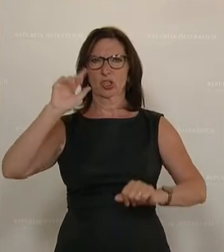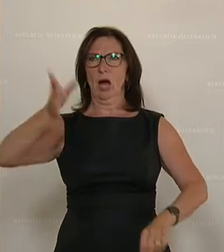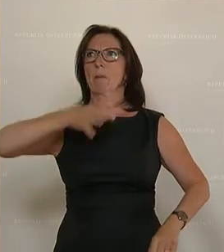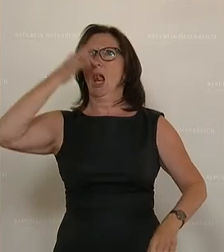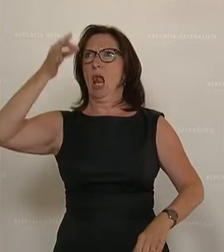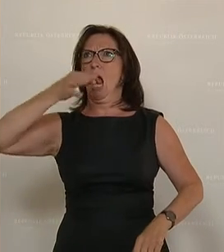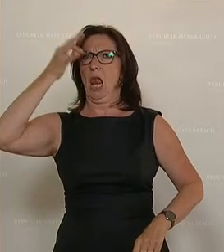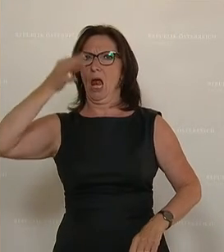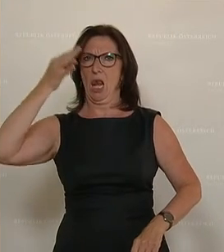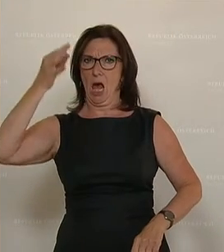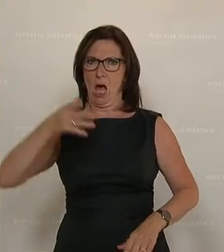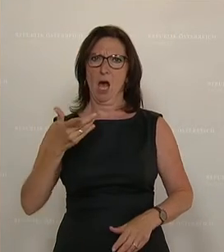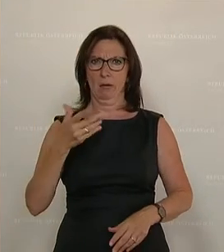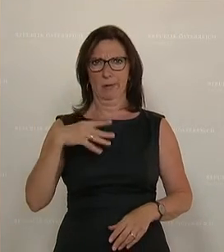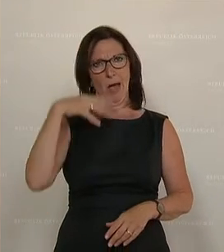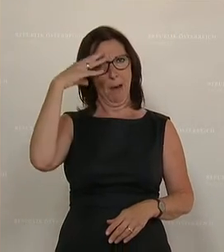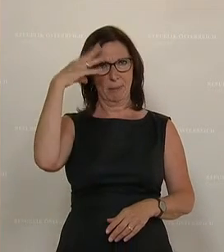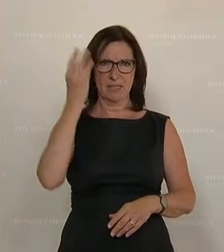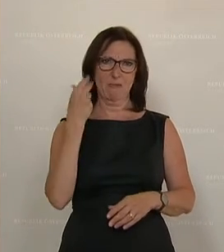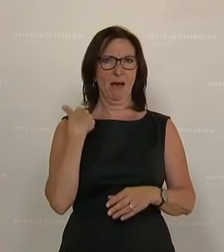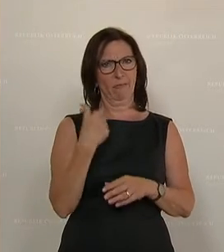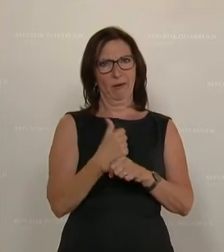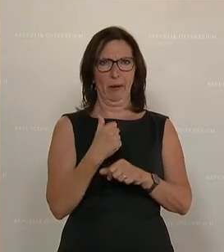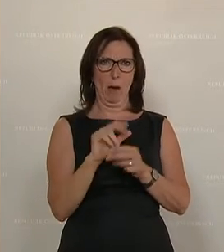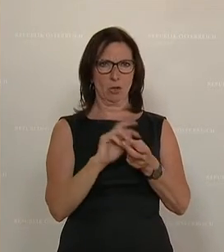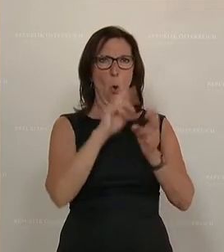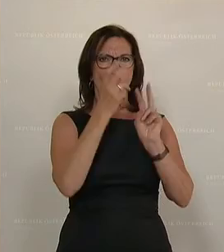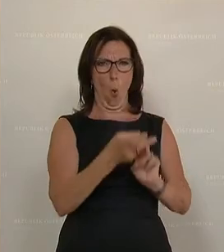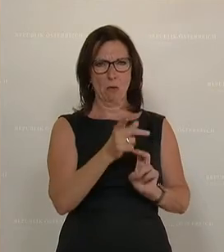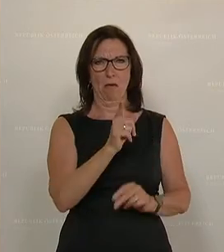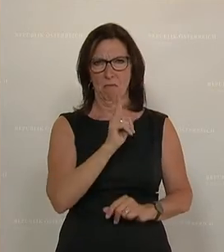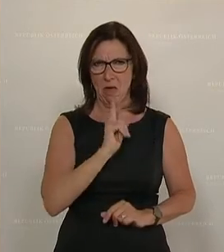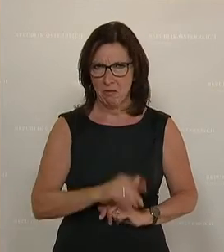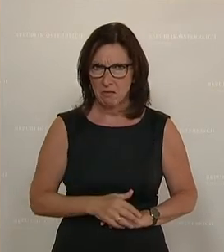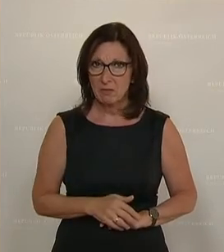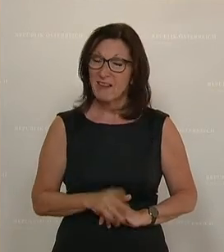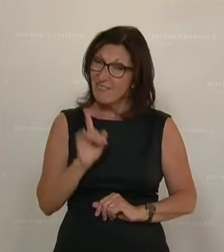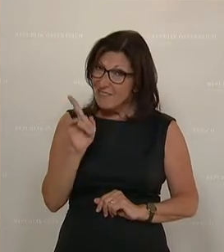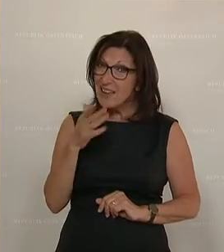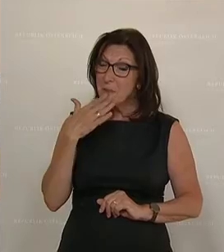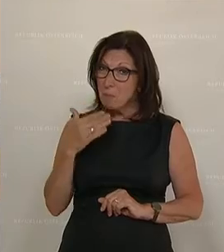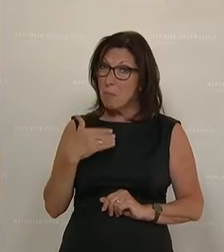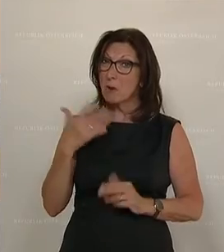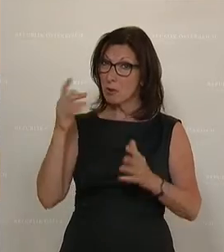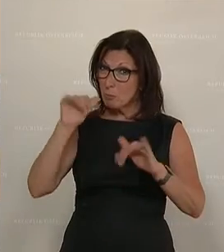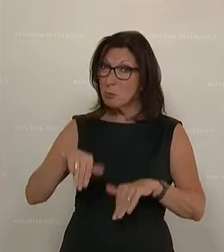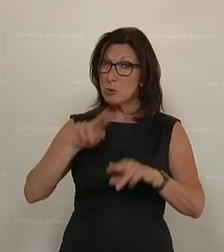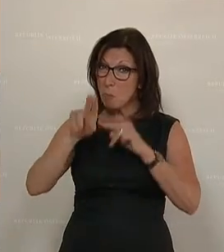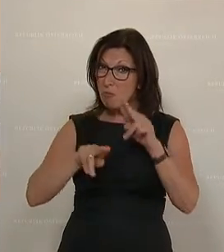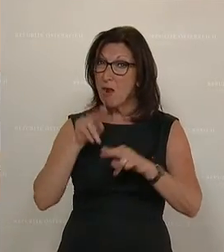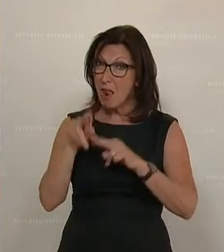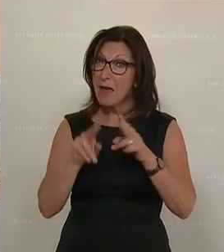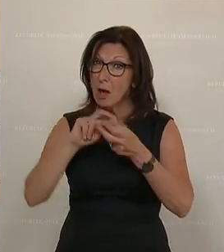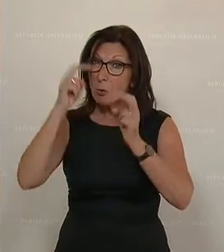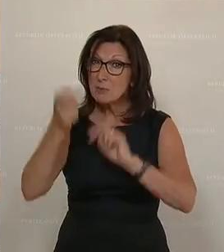deutlich. Meine sehr verehrten Damen und Herren der Regierung, wenn Sie das machen wollen, wenn Sie eine Pflege umsetzen müssen, dann müssen Sie